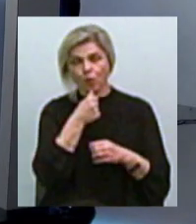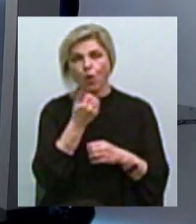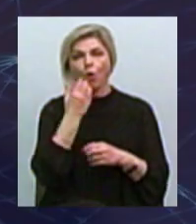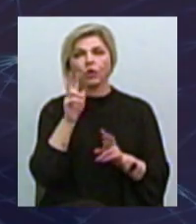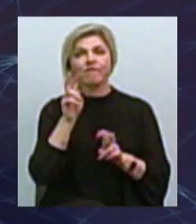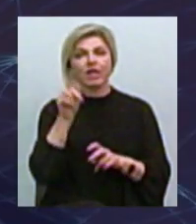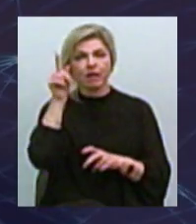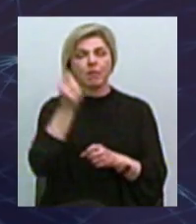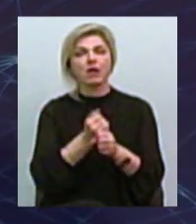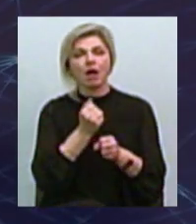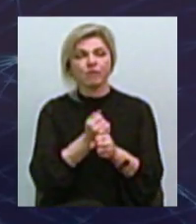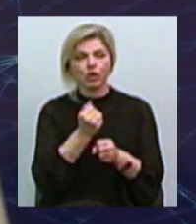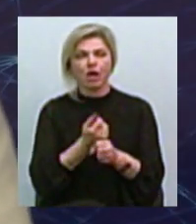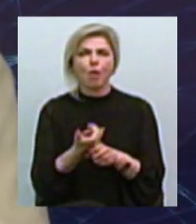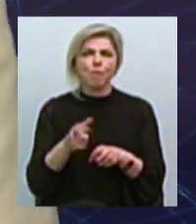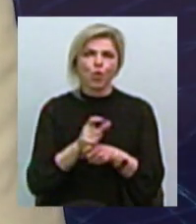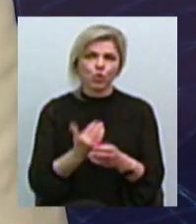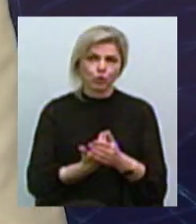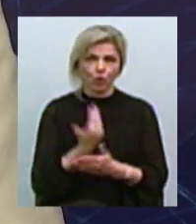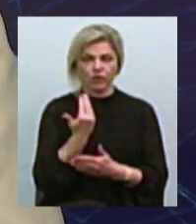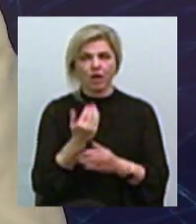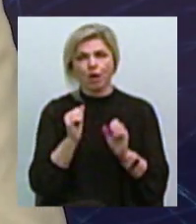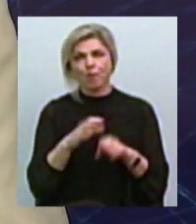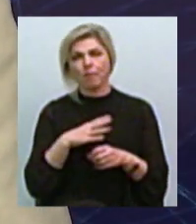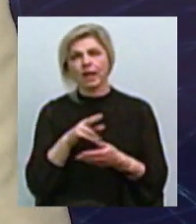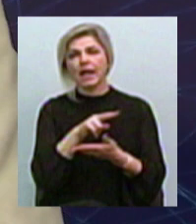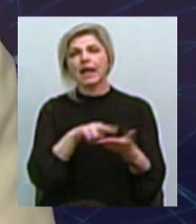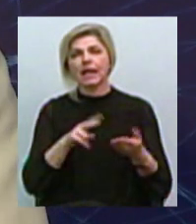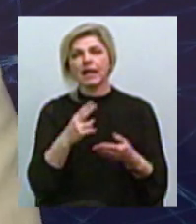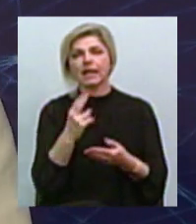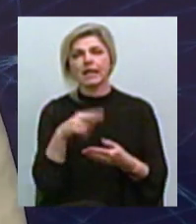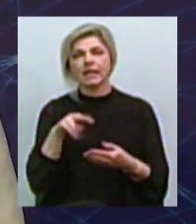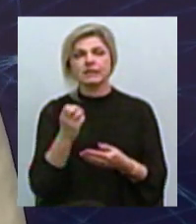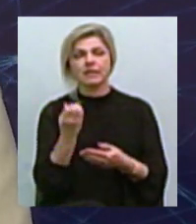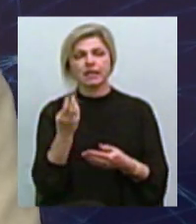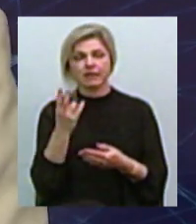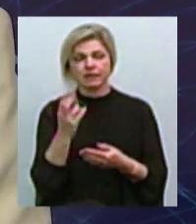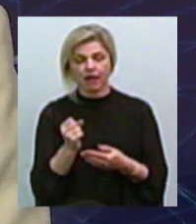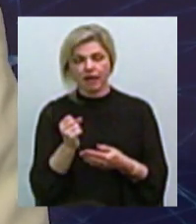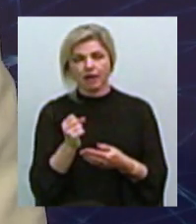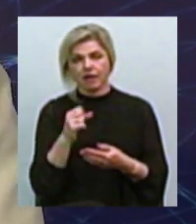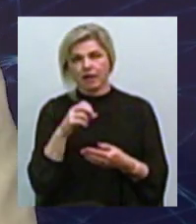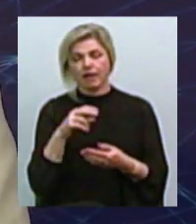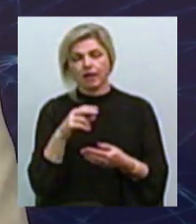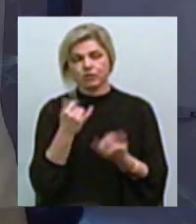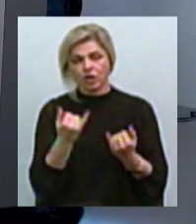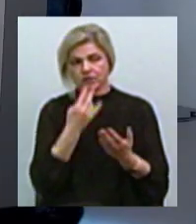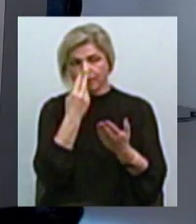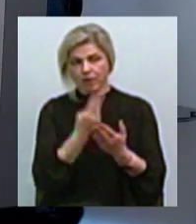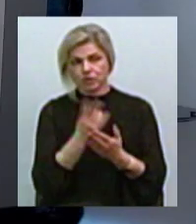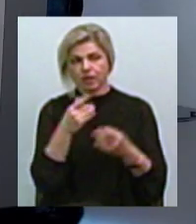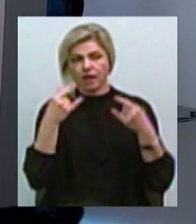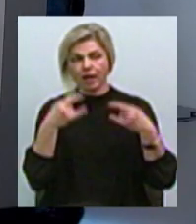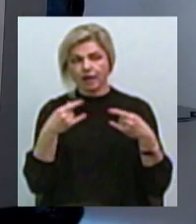розробляла і більш нові Тобто, можливо, тут питання у ліцензійних відрахуваннях за кожну одиницю Все-таки, що зараз ми його бачимо на